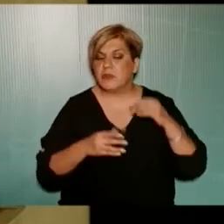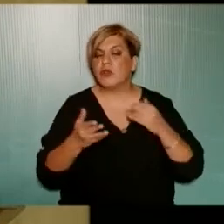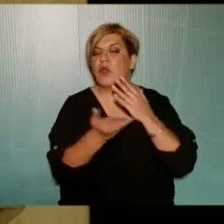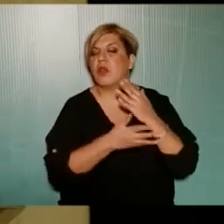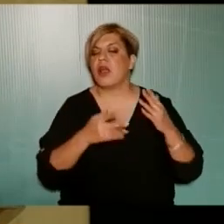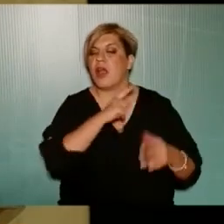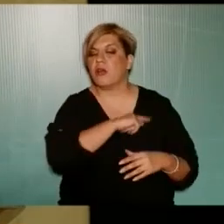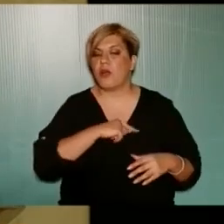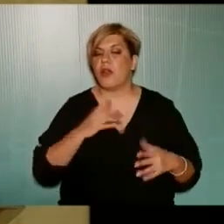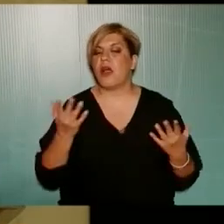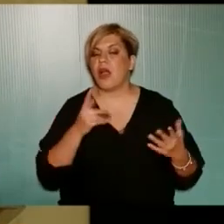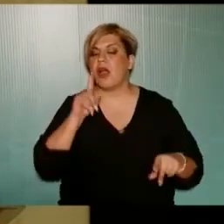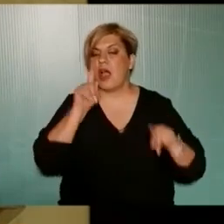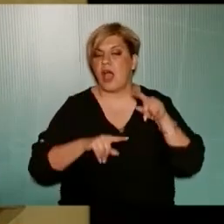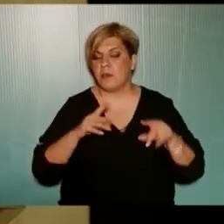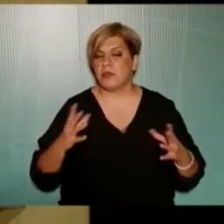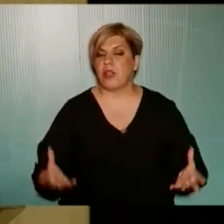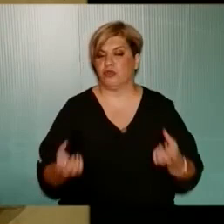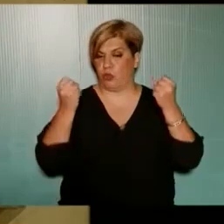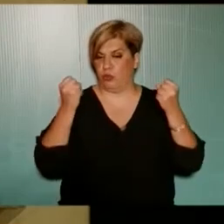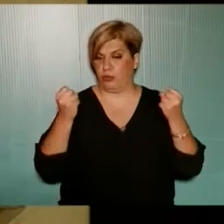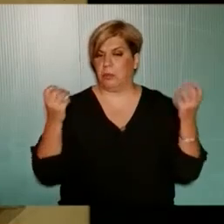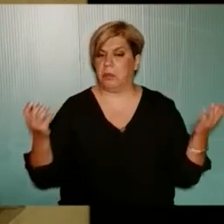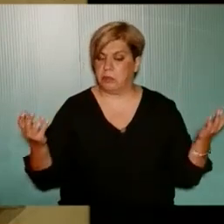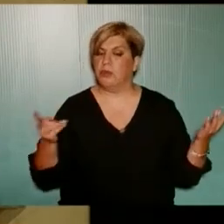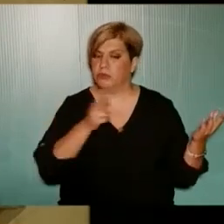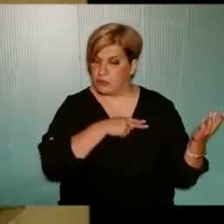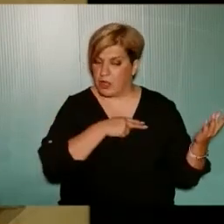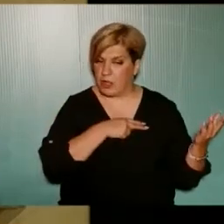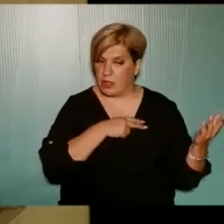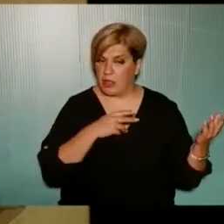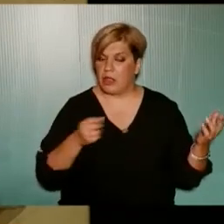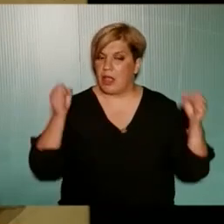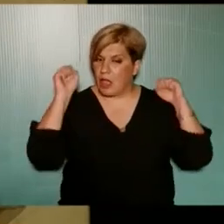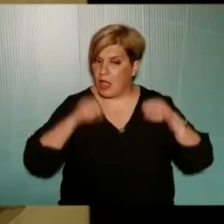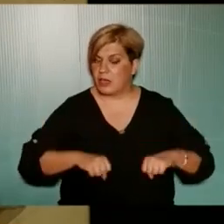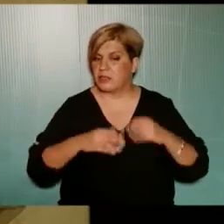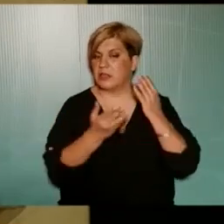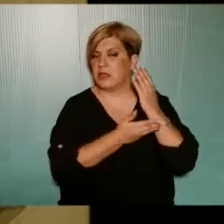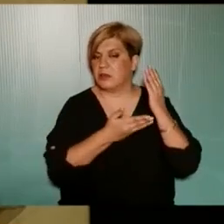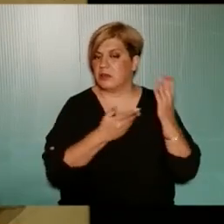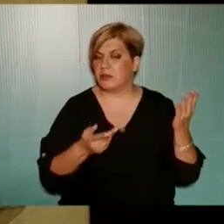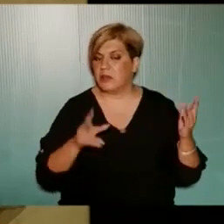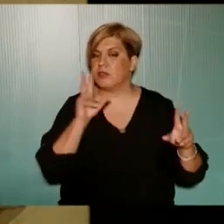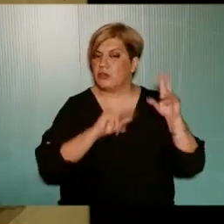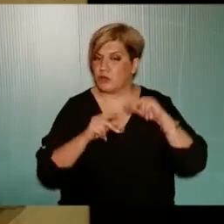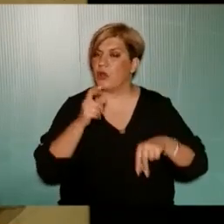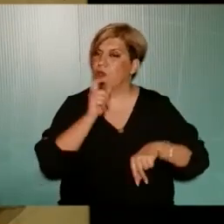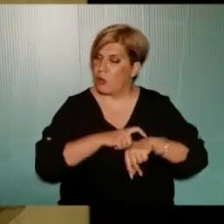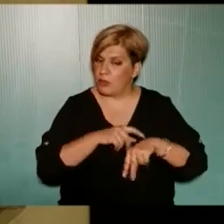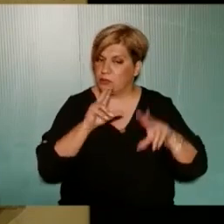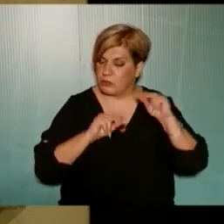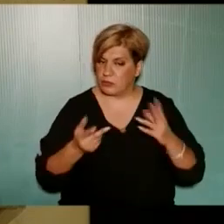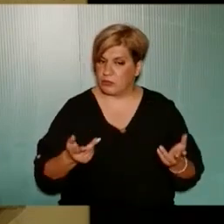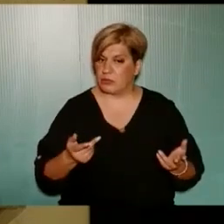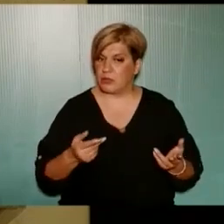εργολάβο Αν κάποια δέντρα μπορούν να διασωθούν Έχουμε θέμα για την έκριση της κοπής δέντρων Θα το συζητήσουμε όταν έρθει η ώρα του